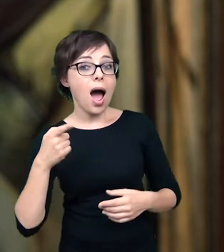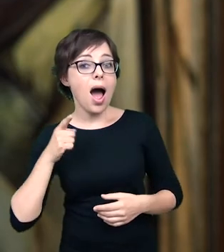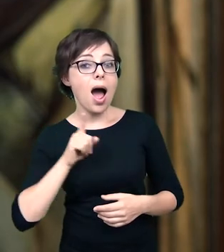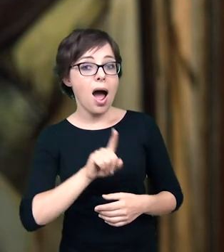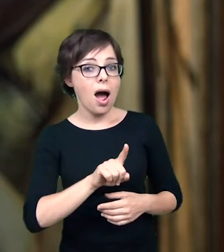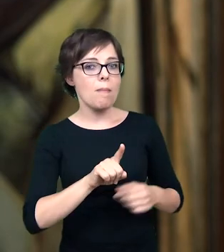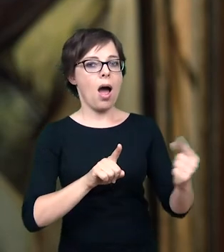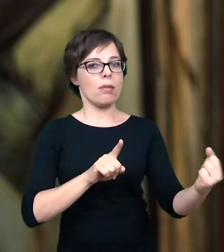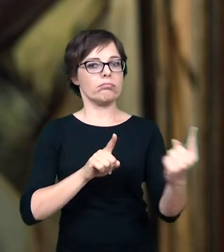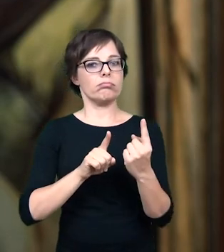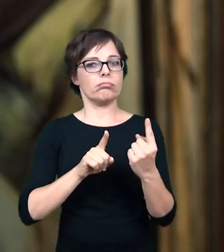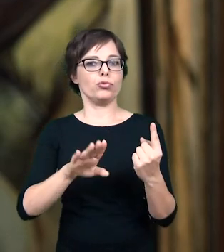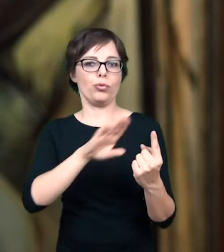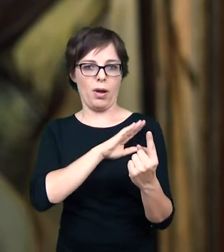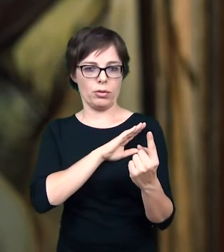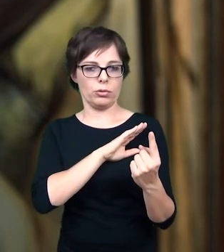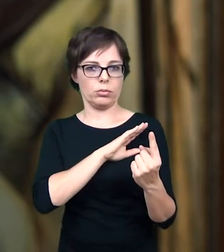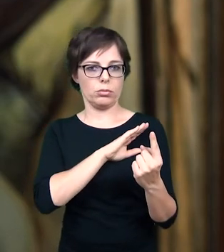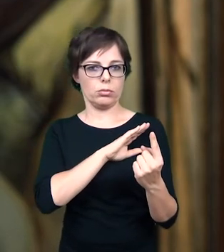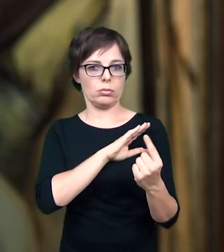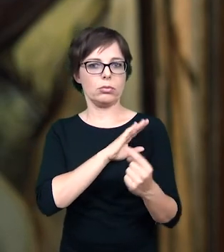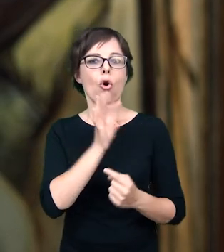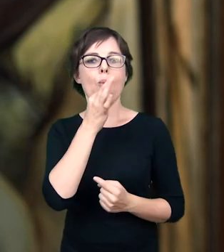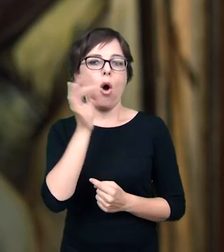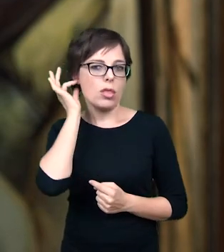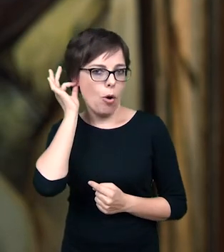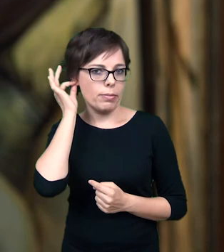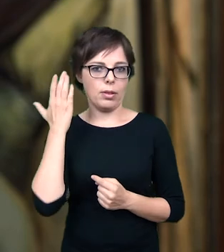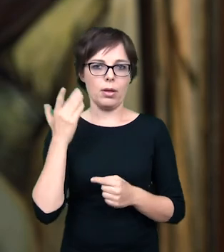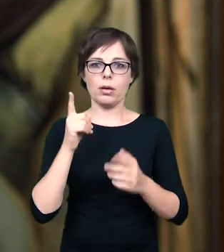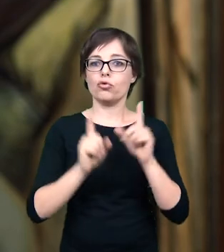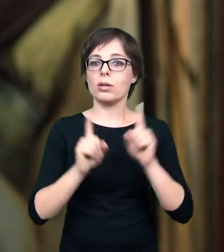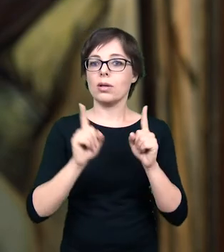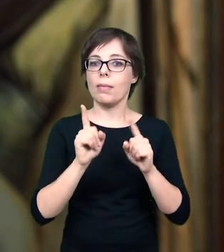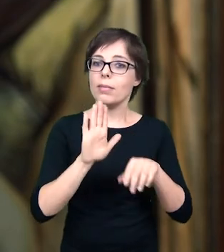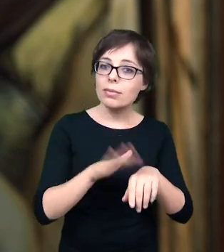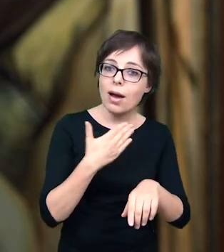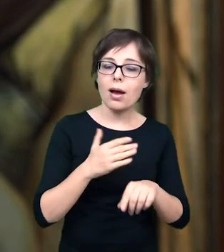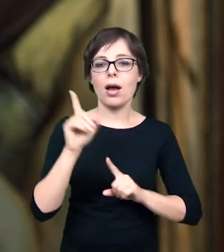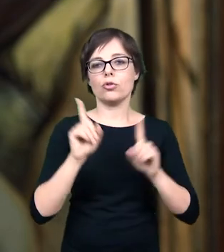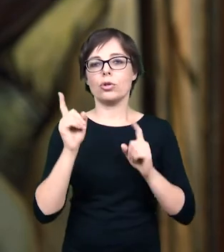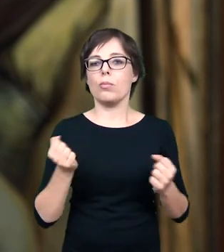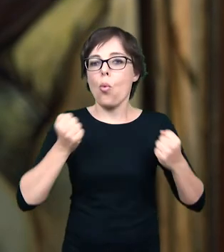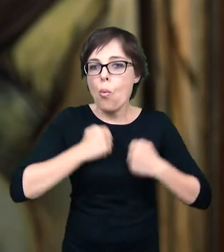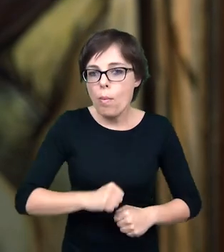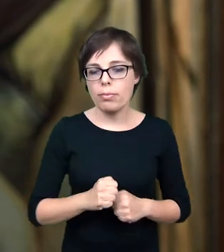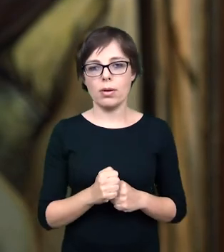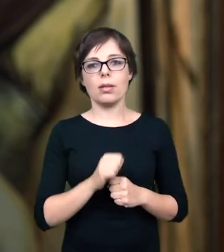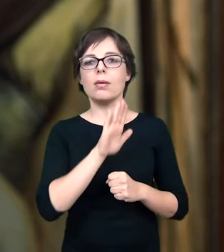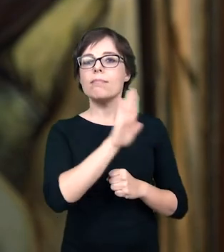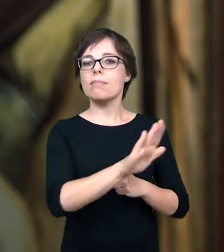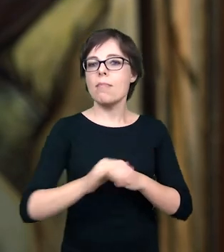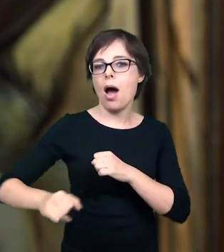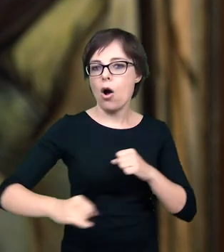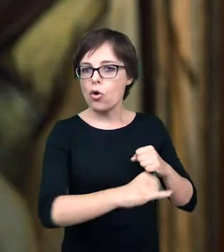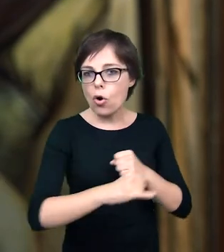najczęściej właśnie młoda kobieta, czasami naga, czasami odziana, z kosą w ręku. I